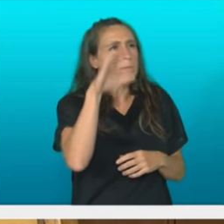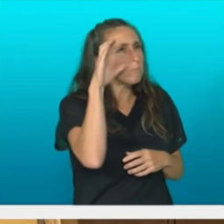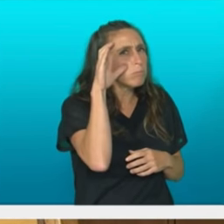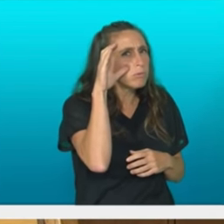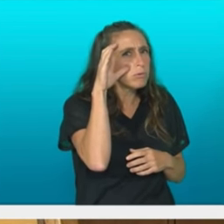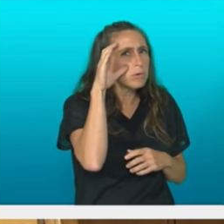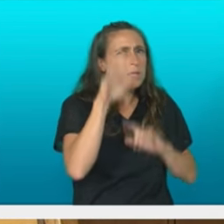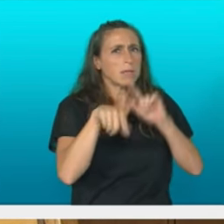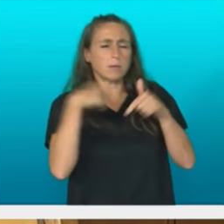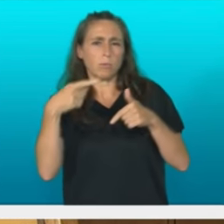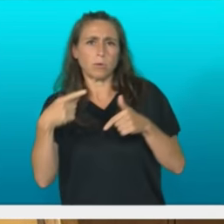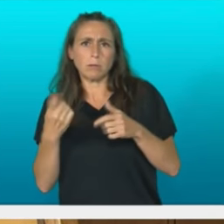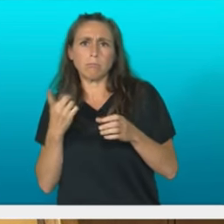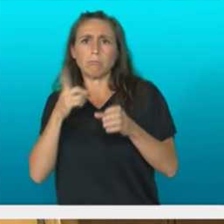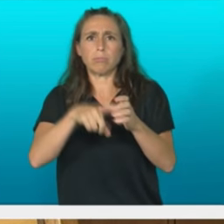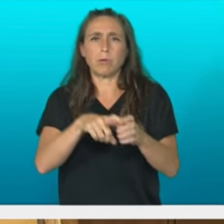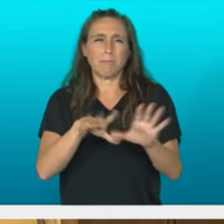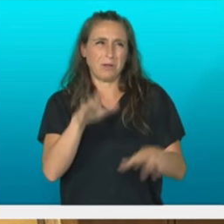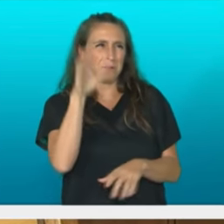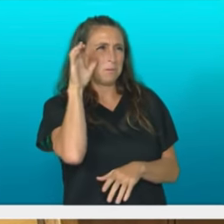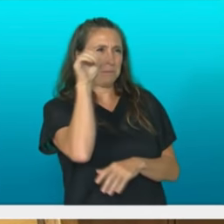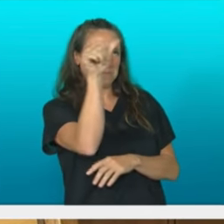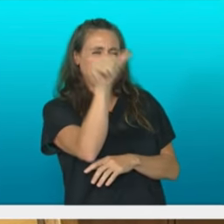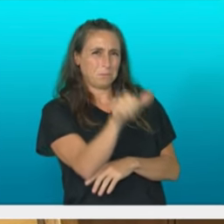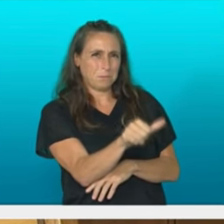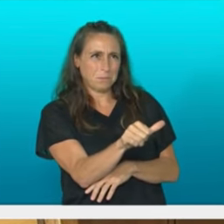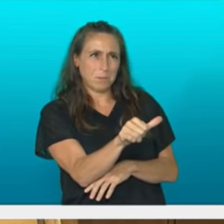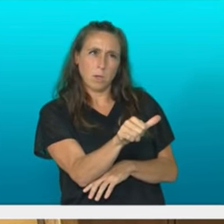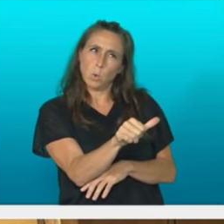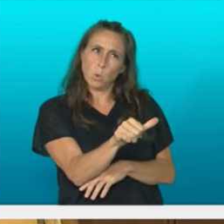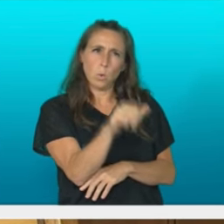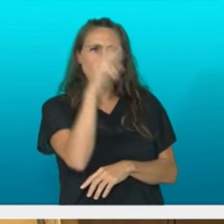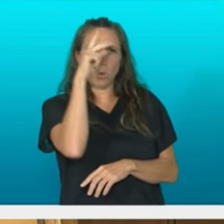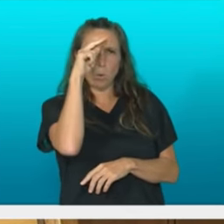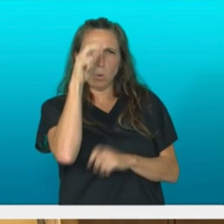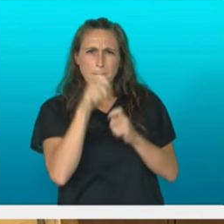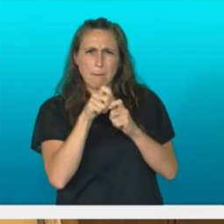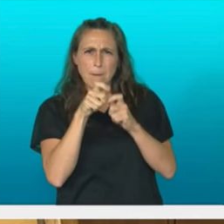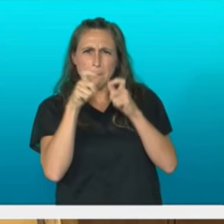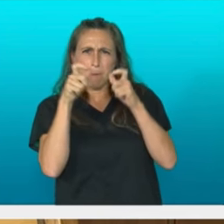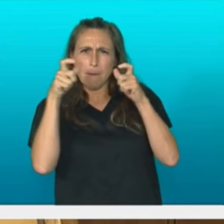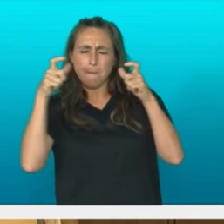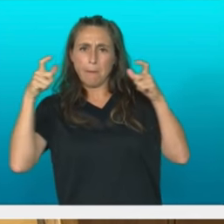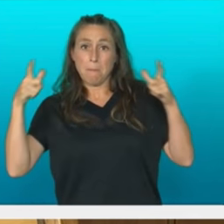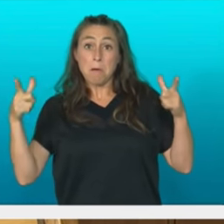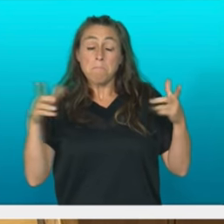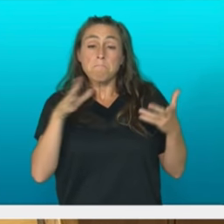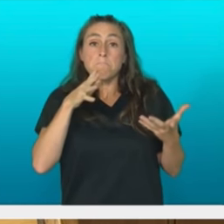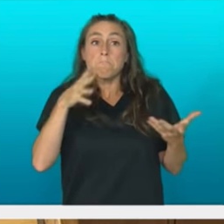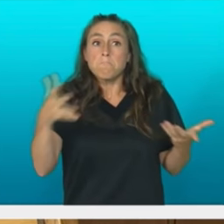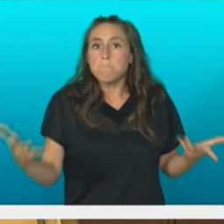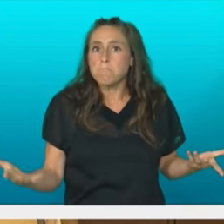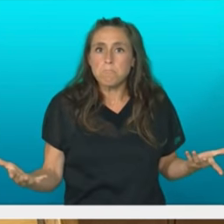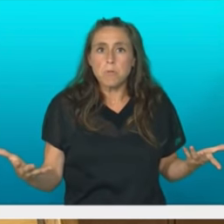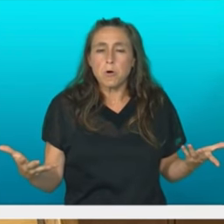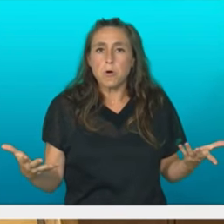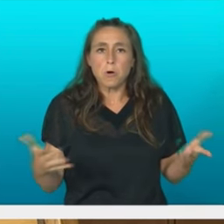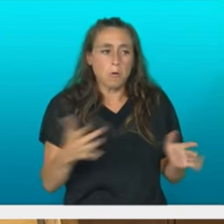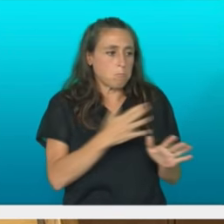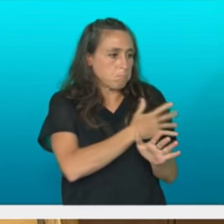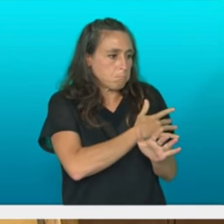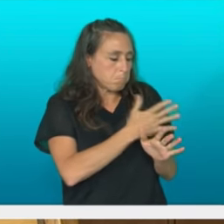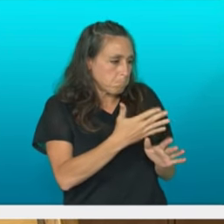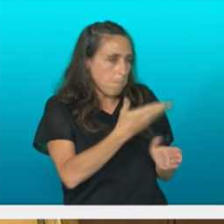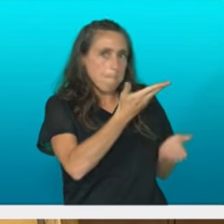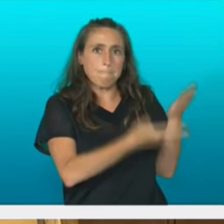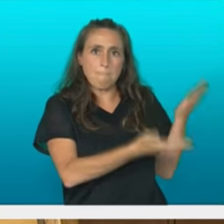Baina entzun zaitudan, tamainan, bakezkak egeitu egin zaizkit. Ez udalako aurkitu, ez egindako balantzean,